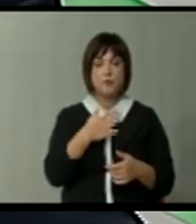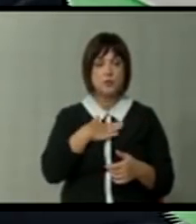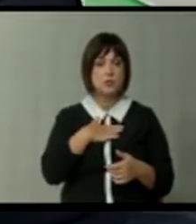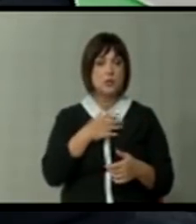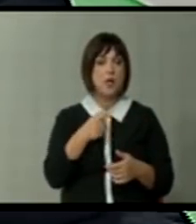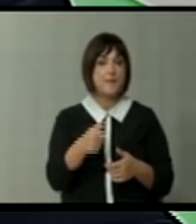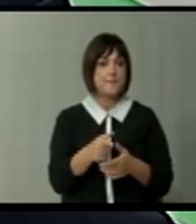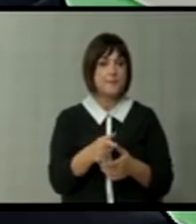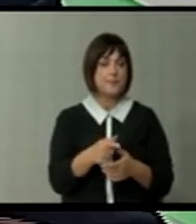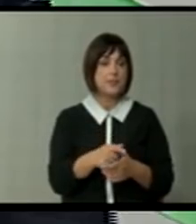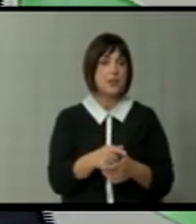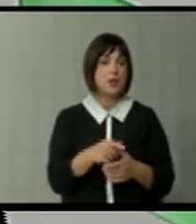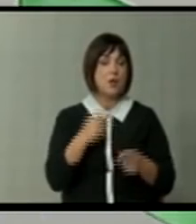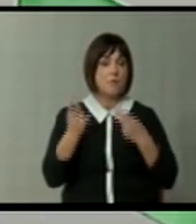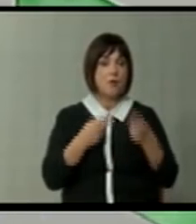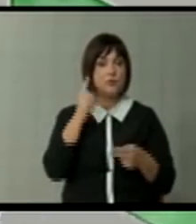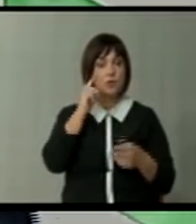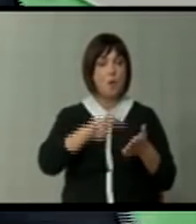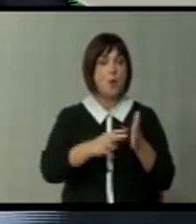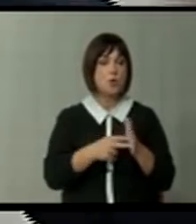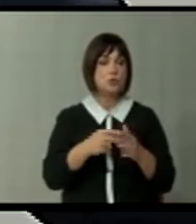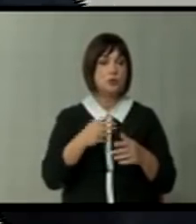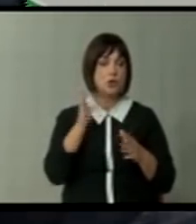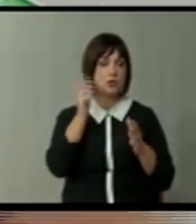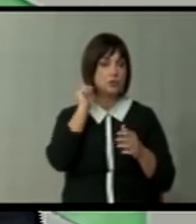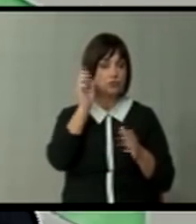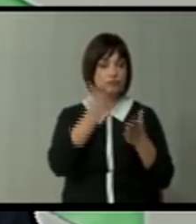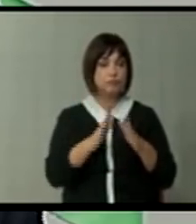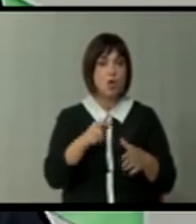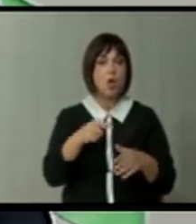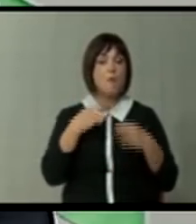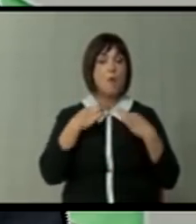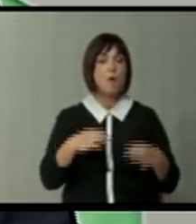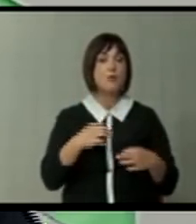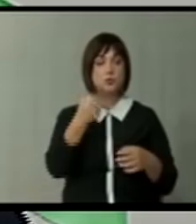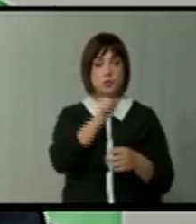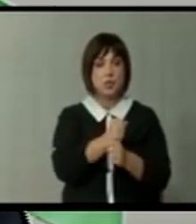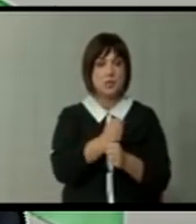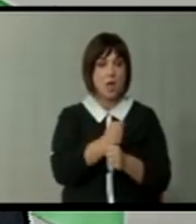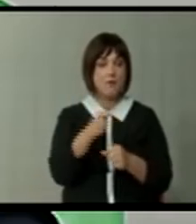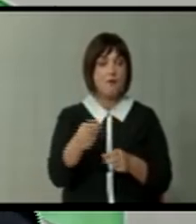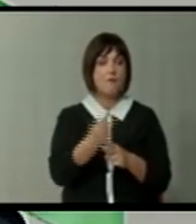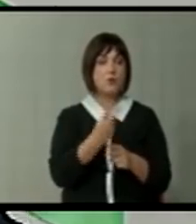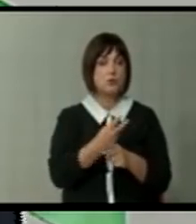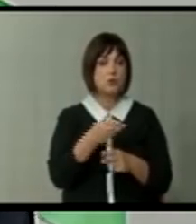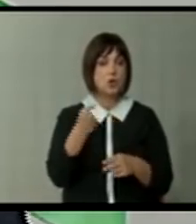опожни старлетијеве и политичариве от било кој академик или било што да направи во оваа држава или за оваа држава и за некој